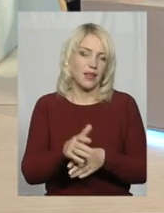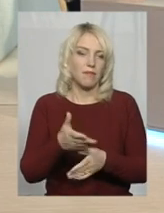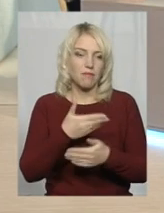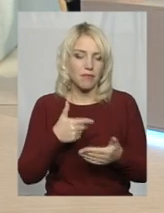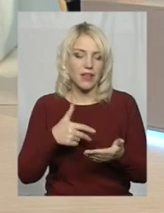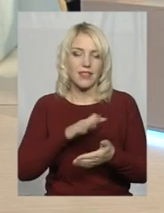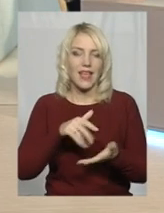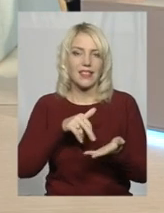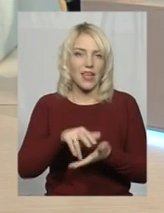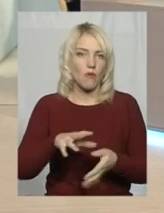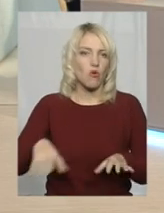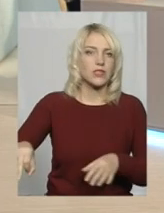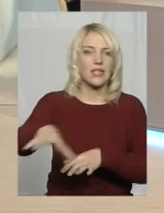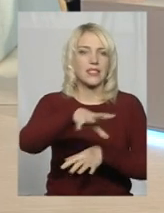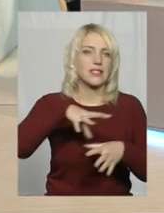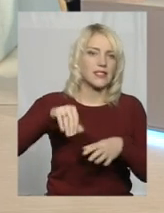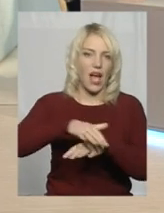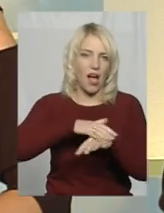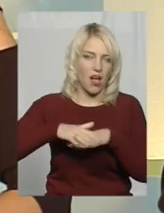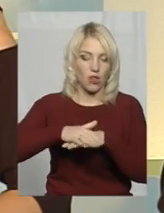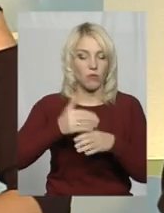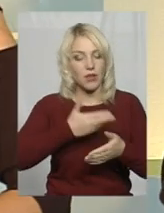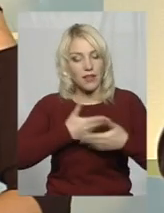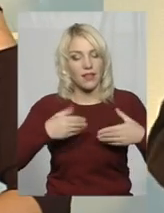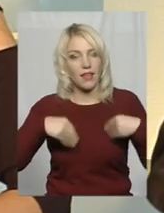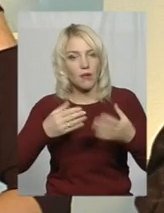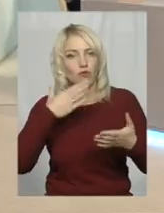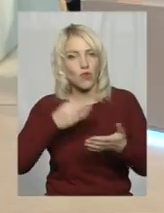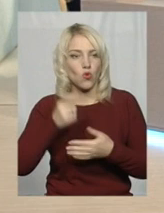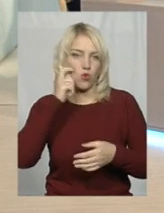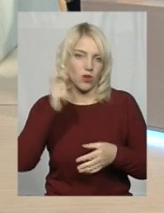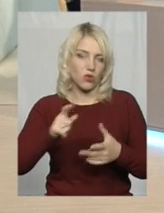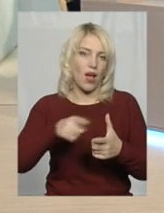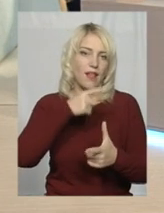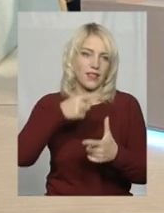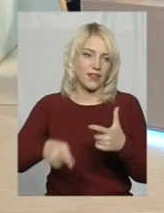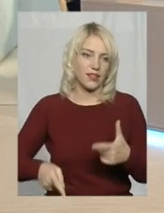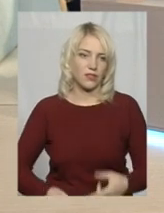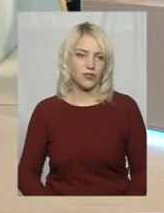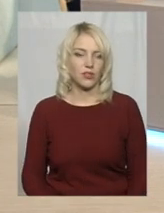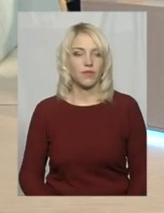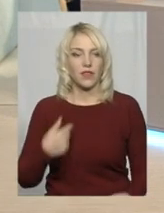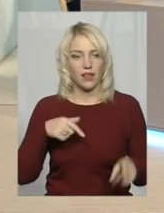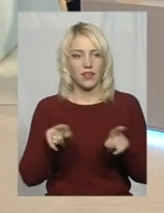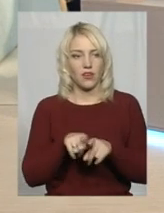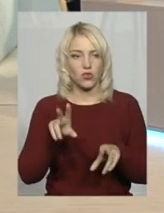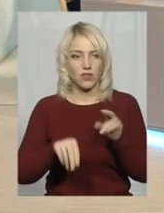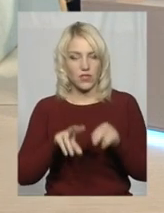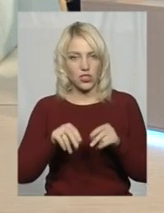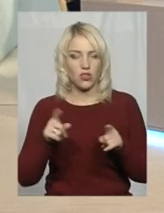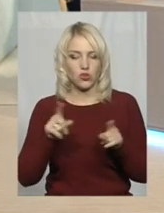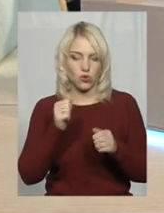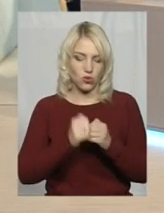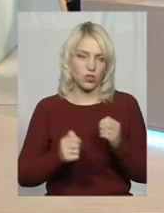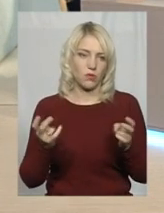за загалом, ми даємо свою українську альтернативу. Я також вважаю, що кожен має